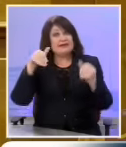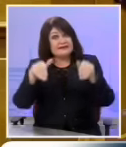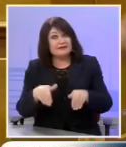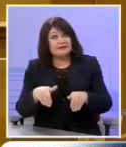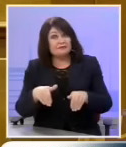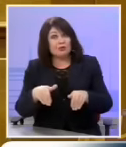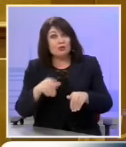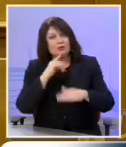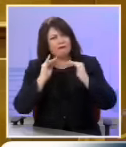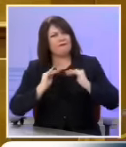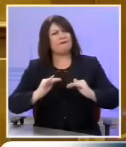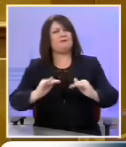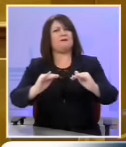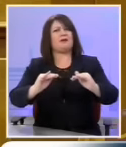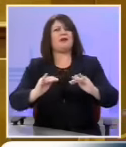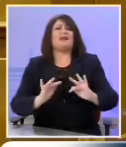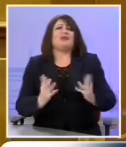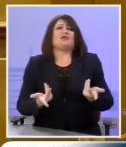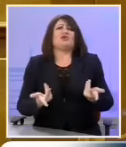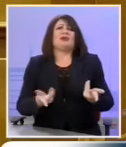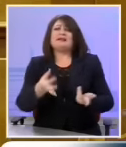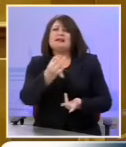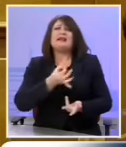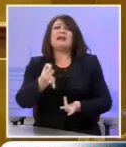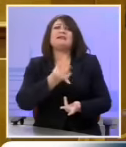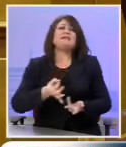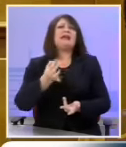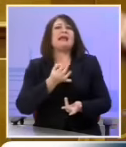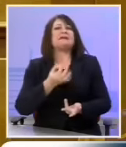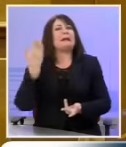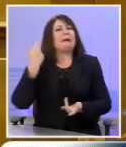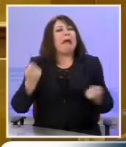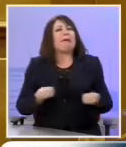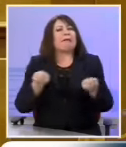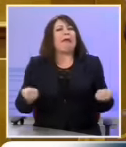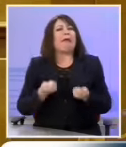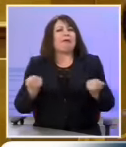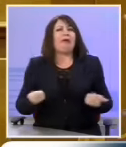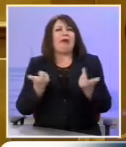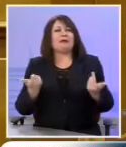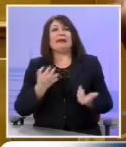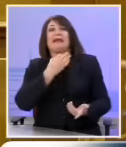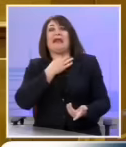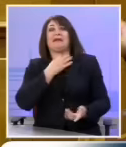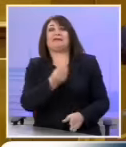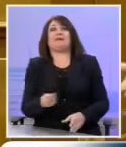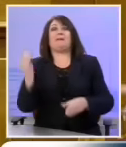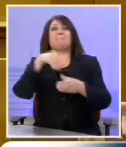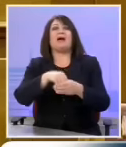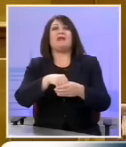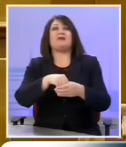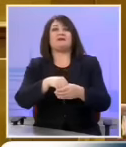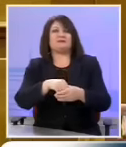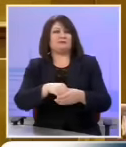και τις διατηρείτε. Τότε τι λέτε συνεχώς ότι κάτι έχει συμβεί και χρειάζεται περαιτέρω παρέμβαση. Δεν την